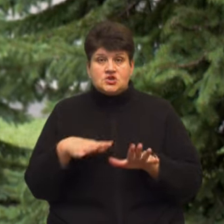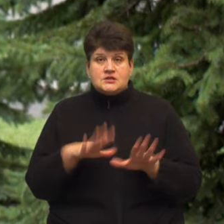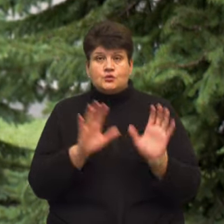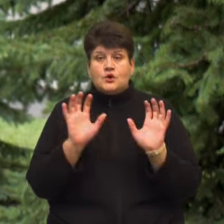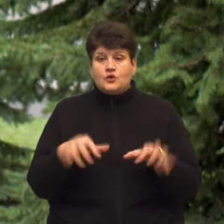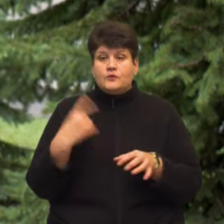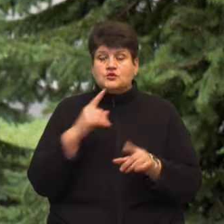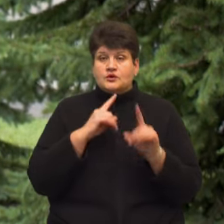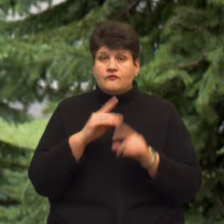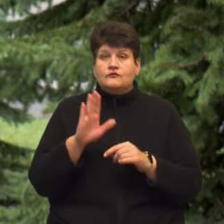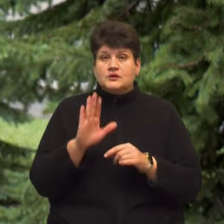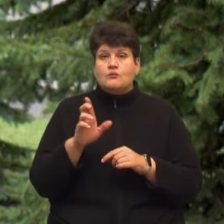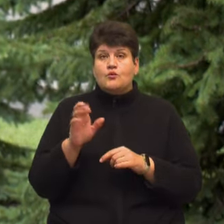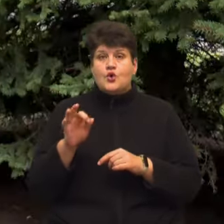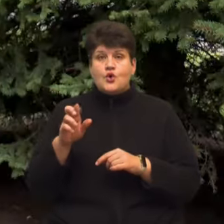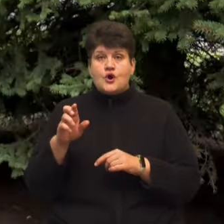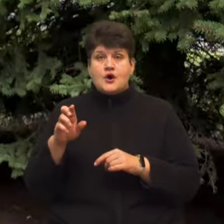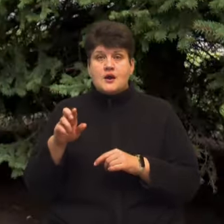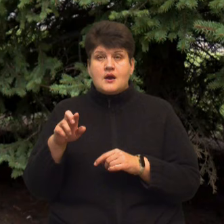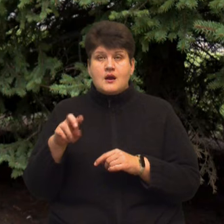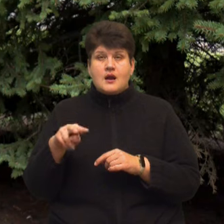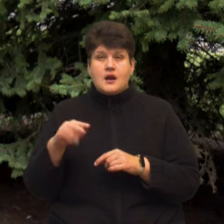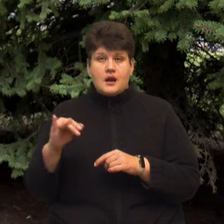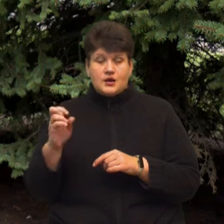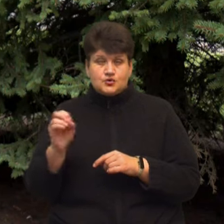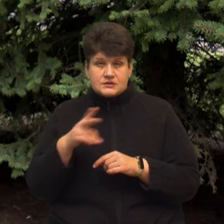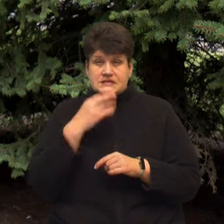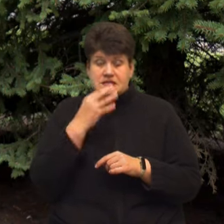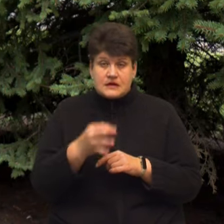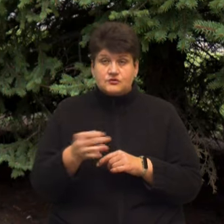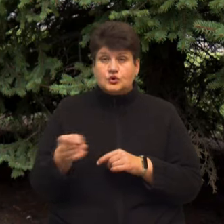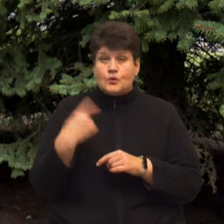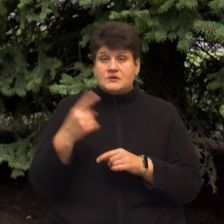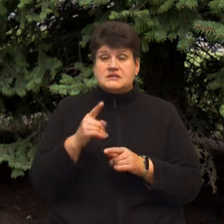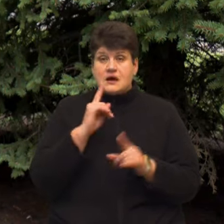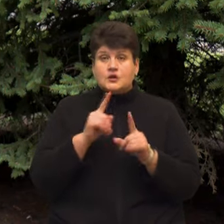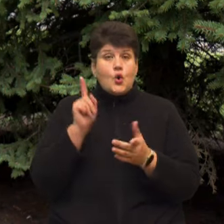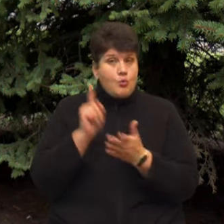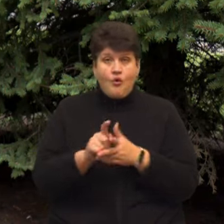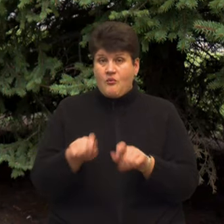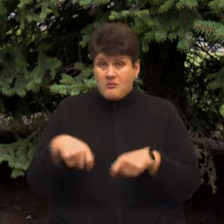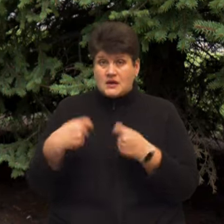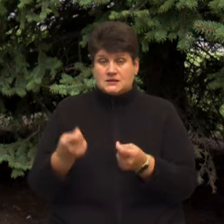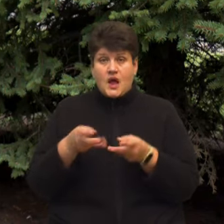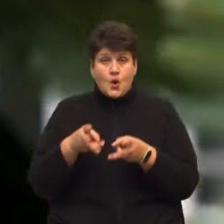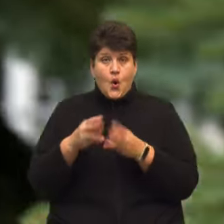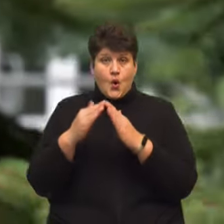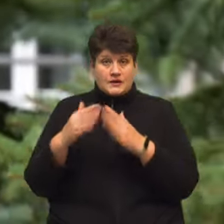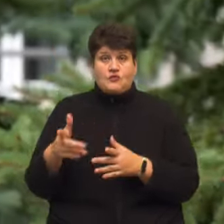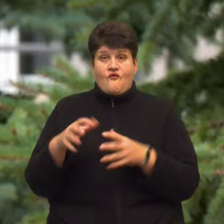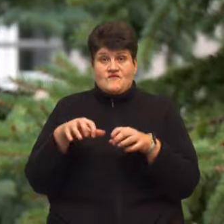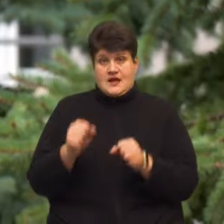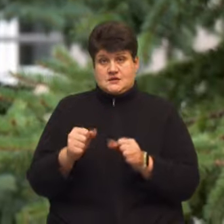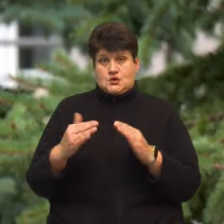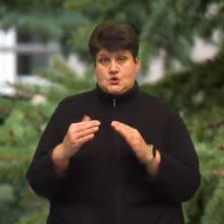обласної ради Володимир Боліщук повідомив. Тернопська обласна рада обов'язково передасть цю котельню у власність громади. Це